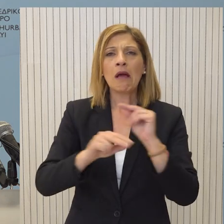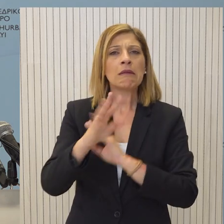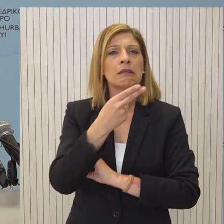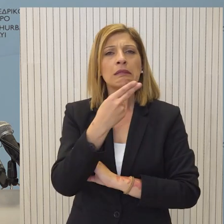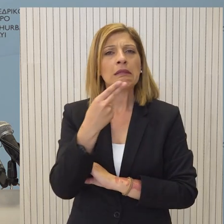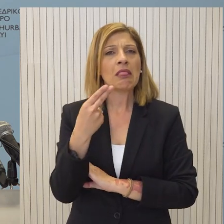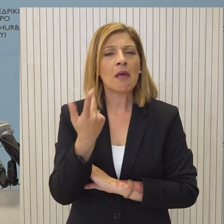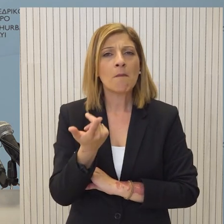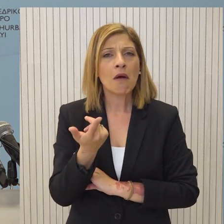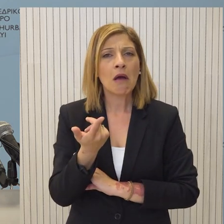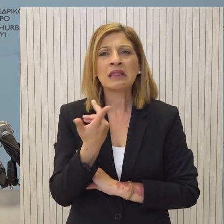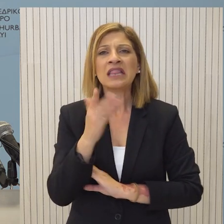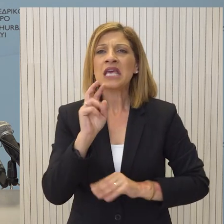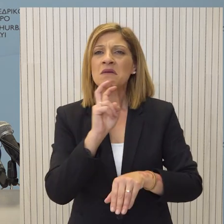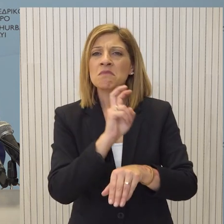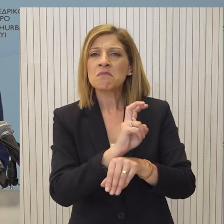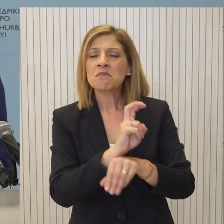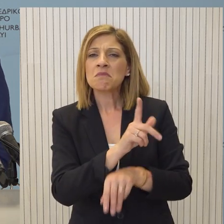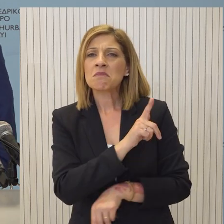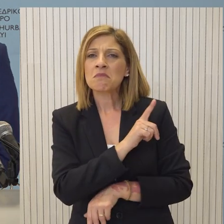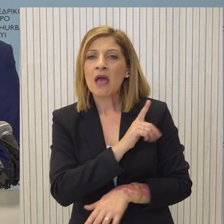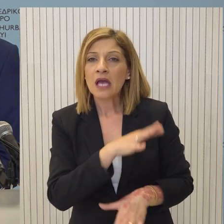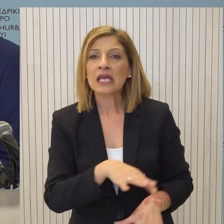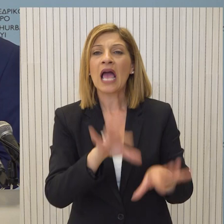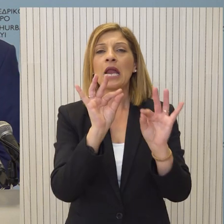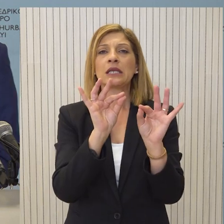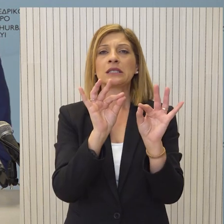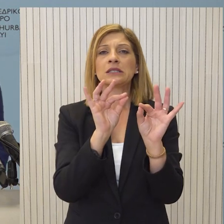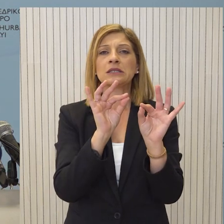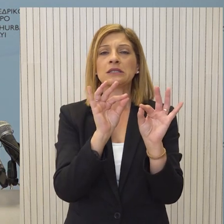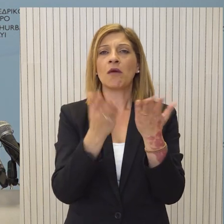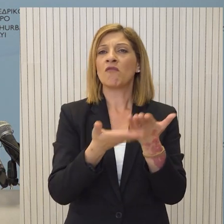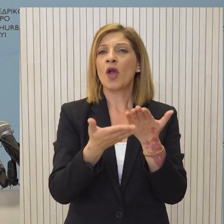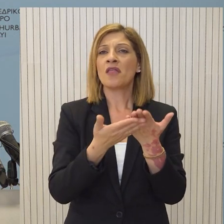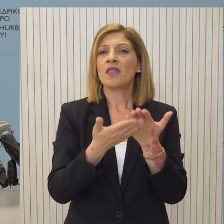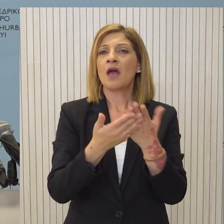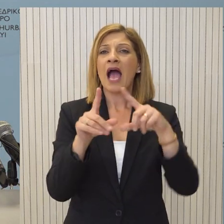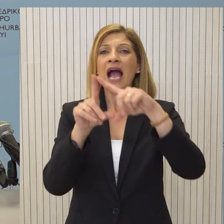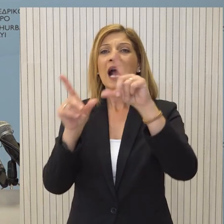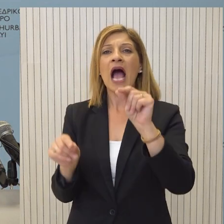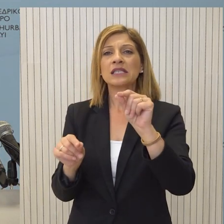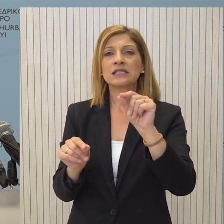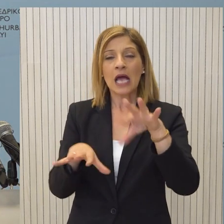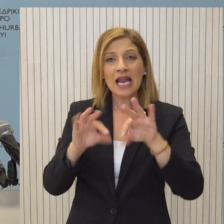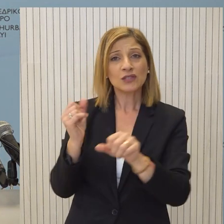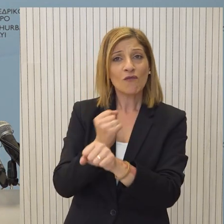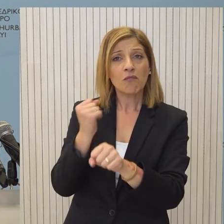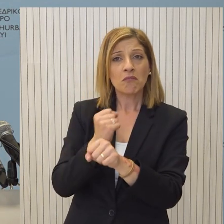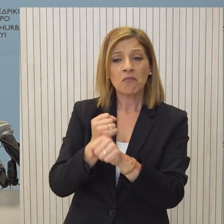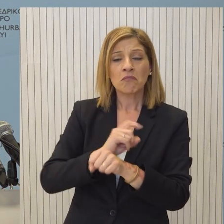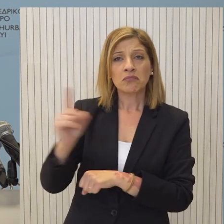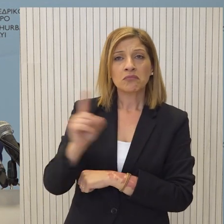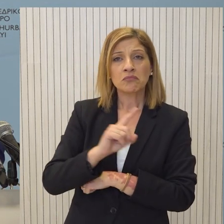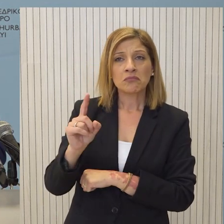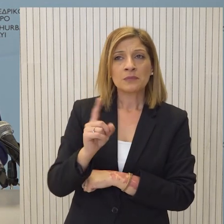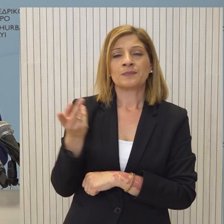ξεκινήσει το προσπάθειο του πραγματικού της δουλειάς. Τι θα συζητήσει. Ανταλαμβάνεστε,